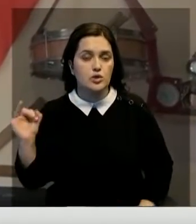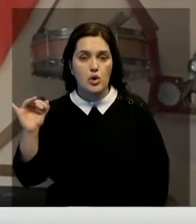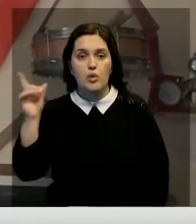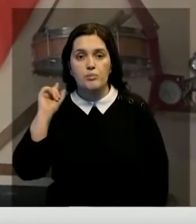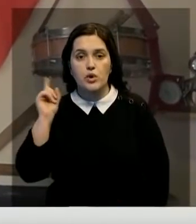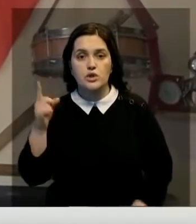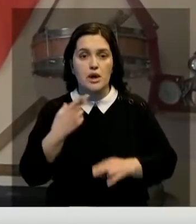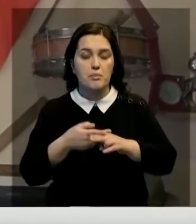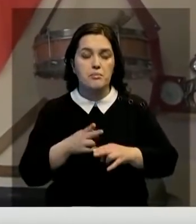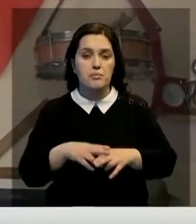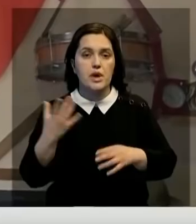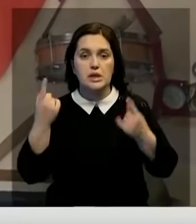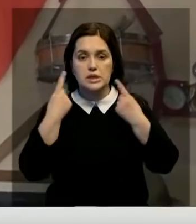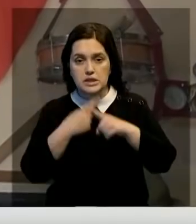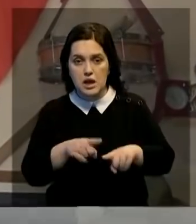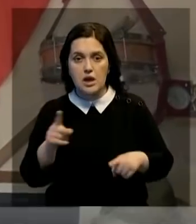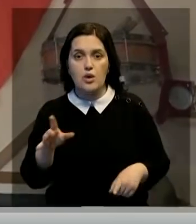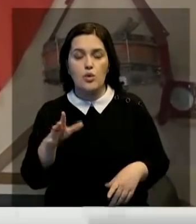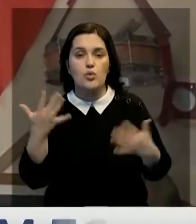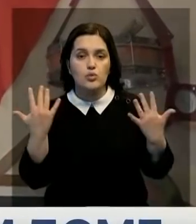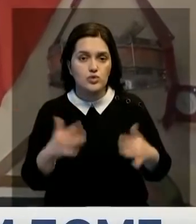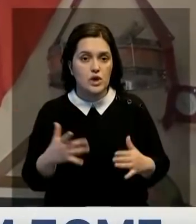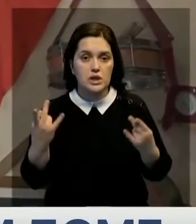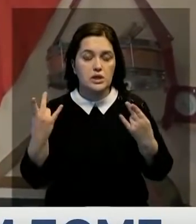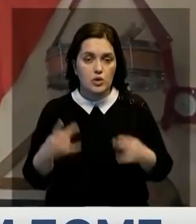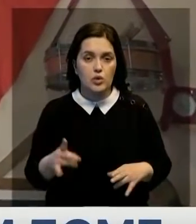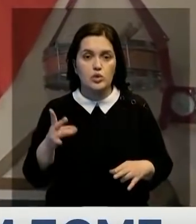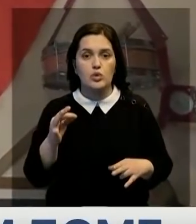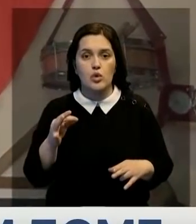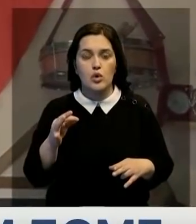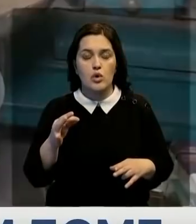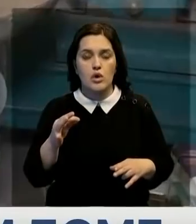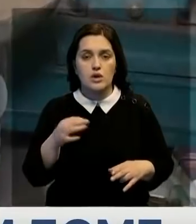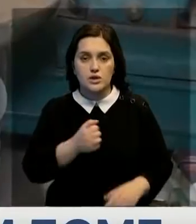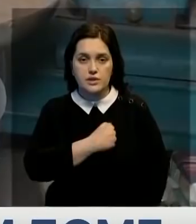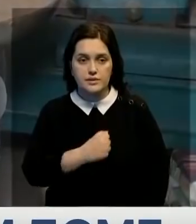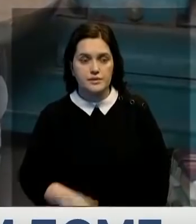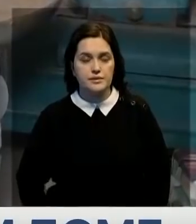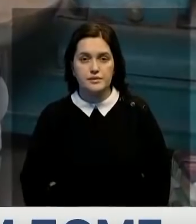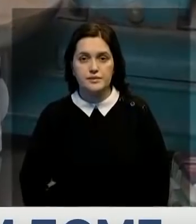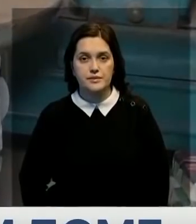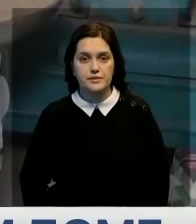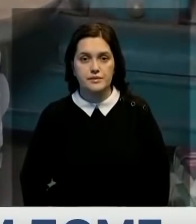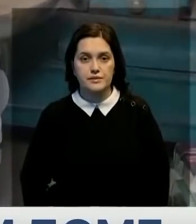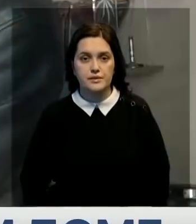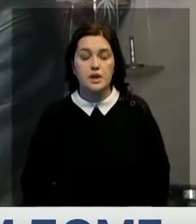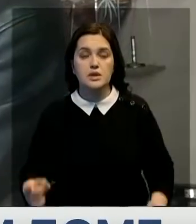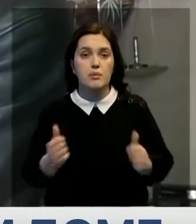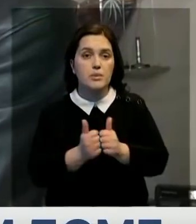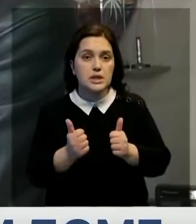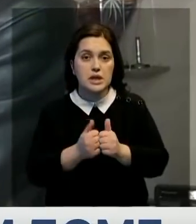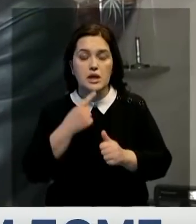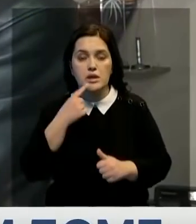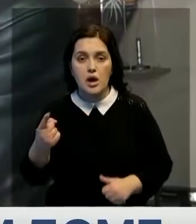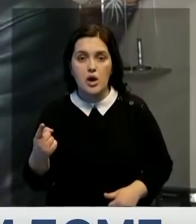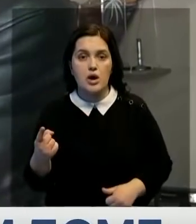предметы быта и техника. Вещи, которые вроде бы уже и не нужны, но расставаться с ними жалко. На вещи из близкого и далекого прошлого